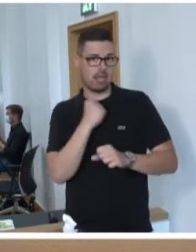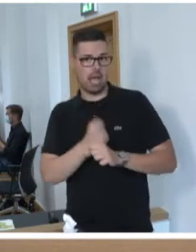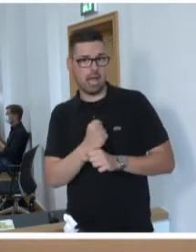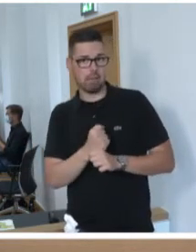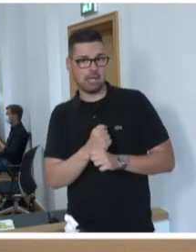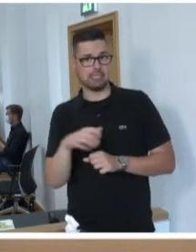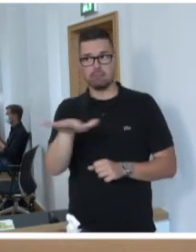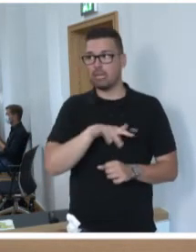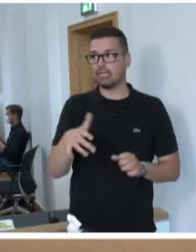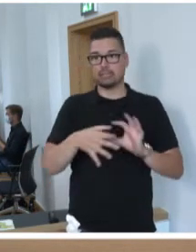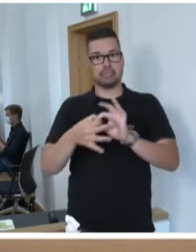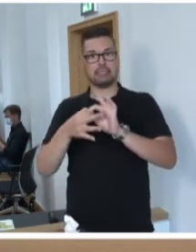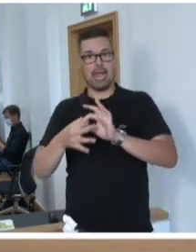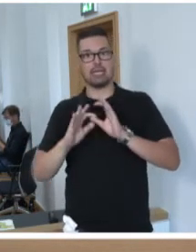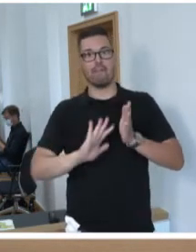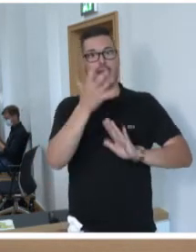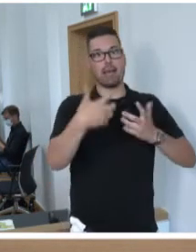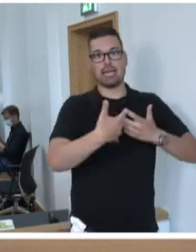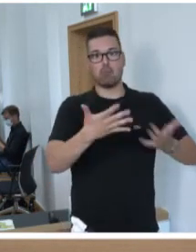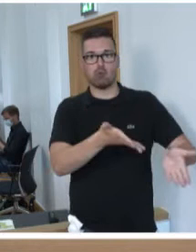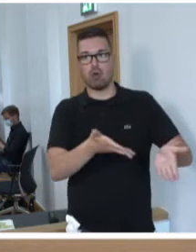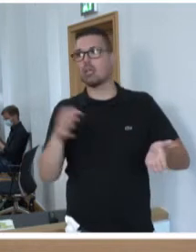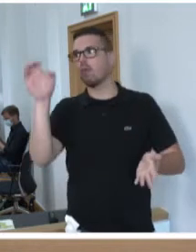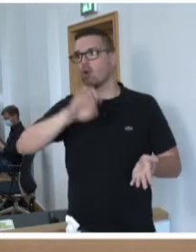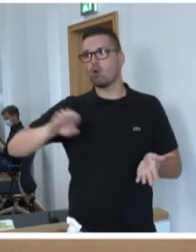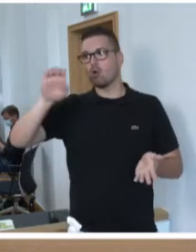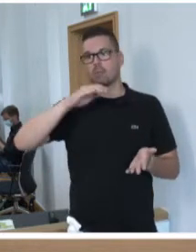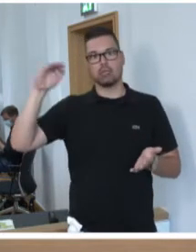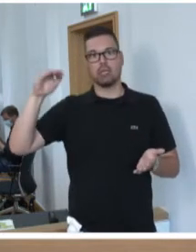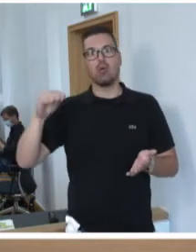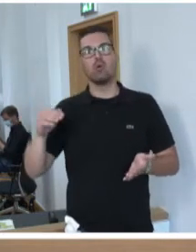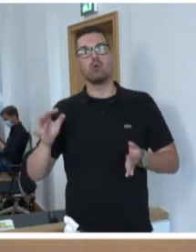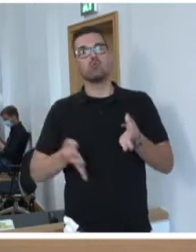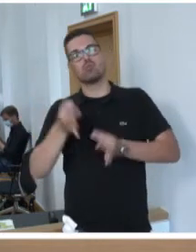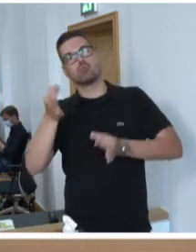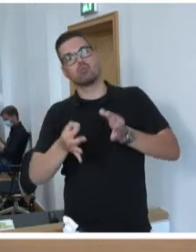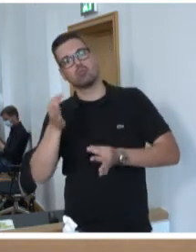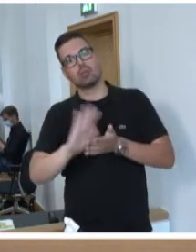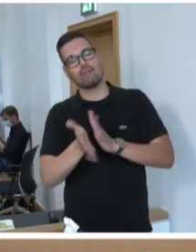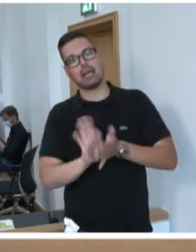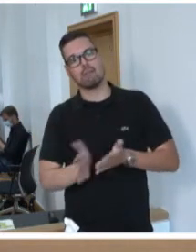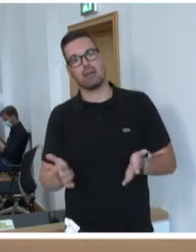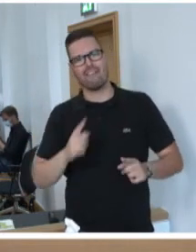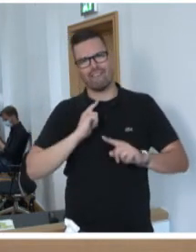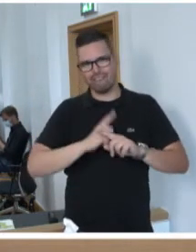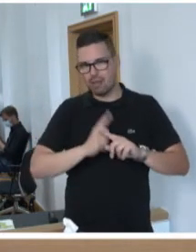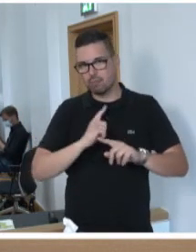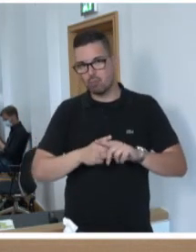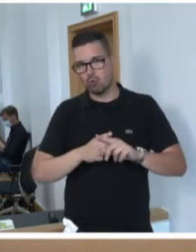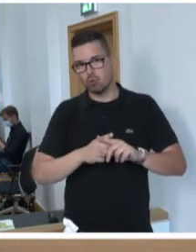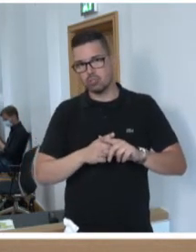Verbrenner. Und ich sage da auf europäischer Ebene Green Deal. Verbot vom Verbrenner ab